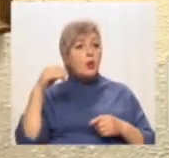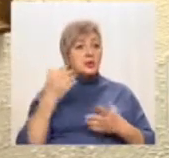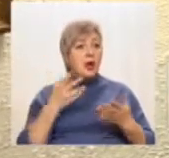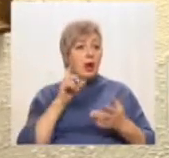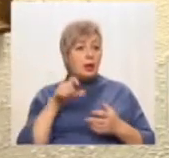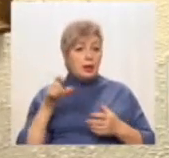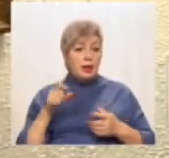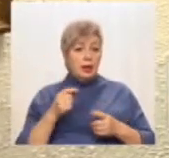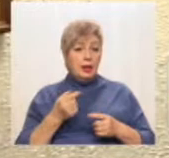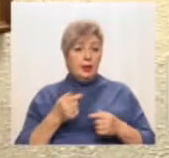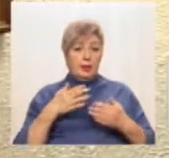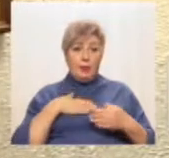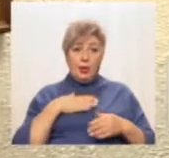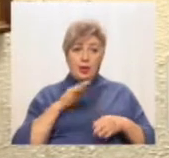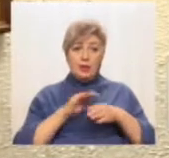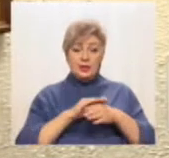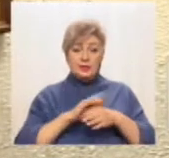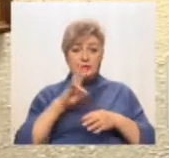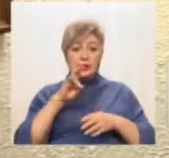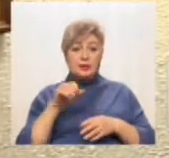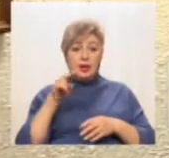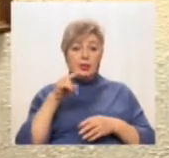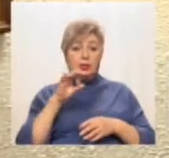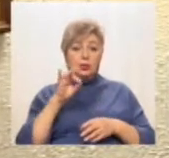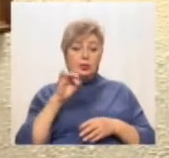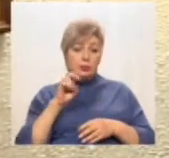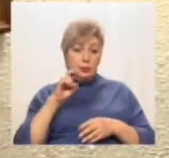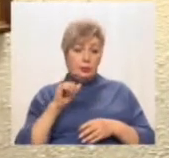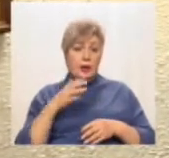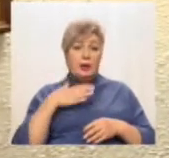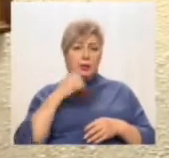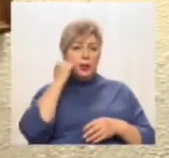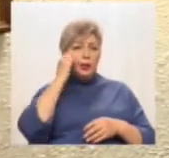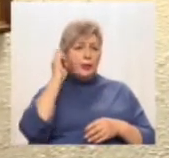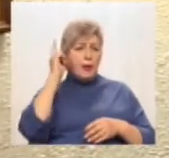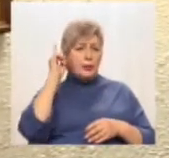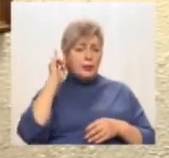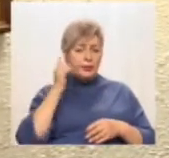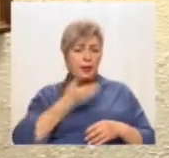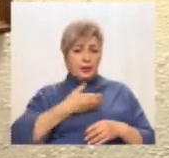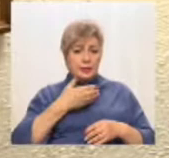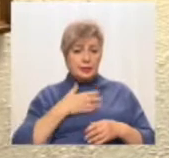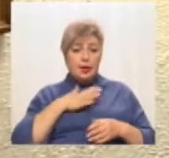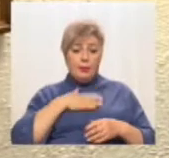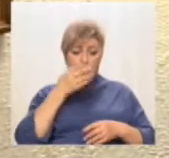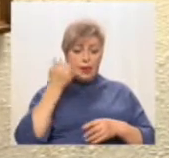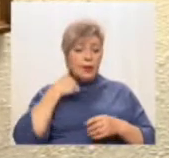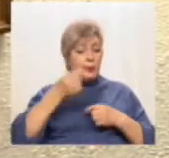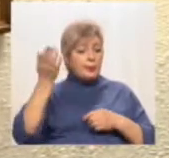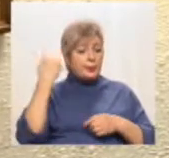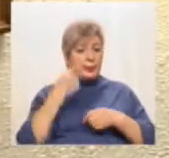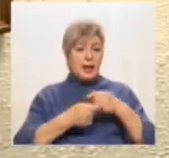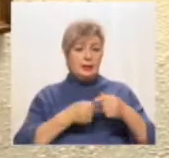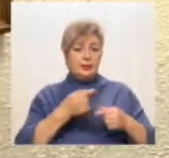Тому що моє прізвище Недоруба. І мій прапрапрадід, коли Катерина розігнала Січ, то мої предки потрапили до села Софіївка.